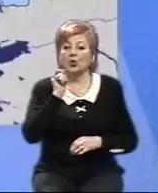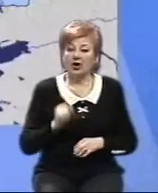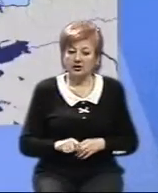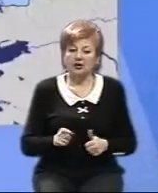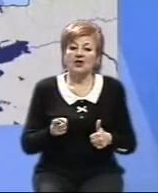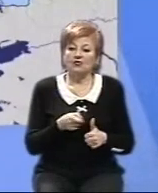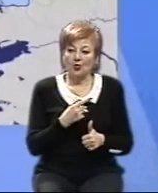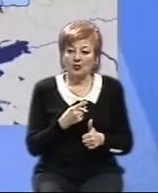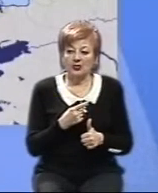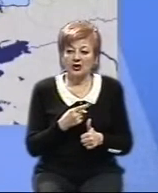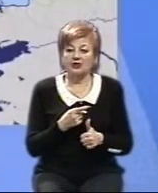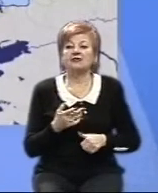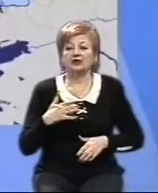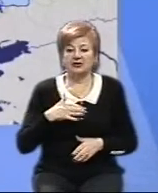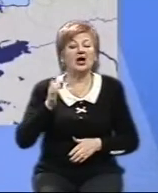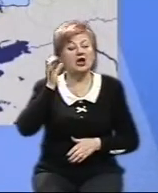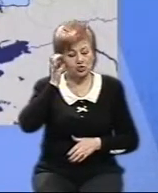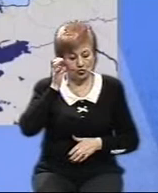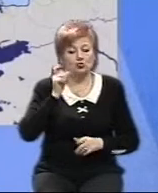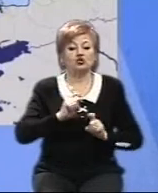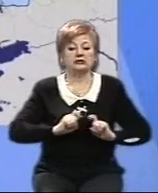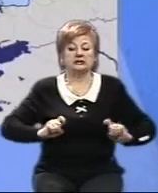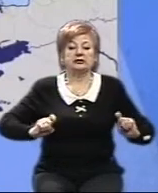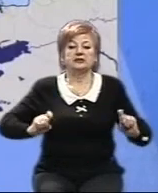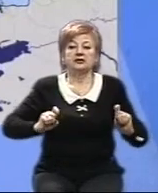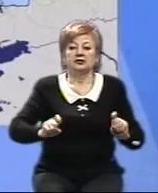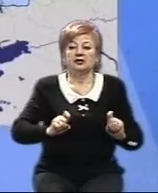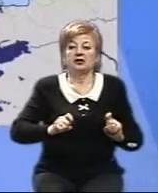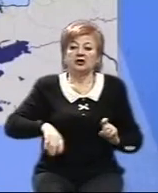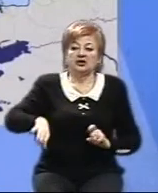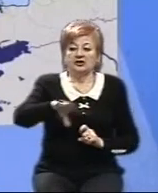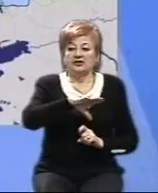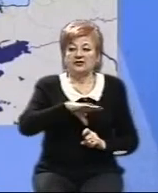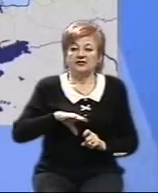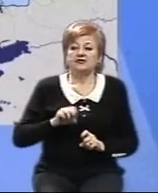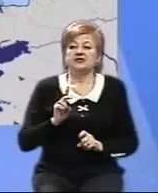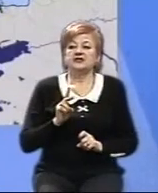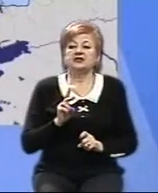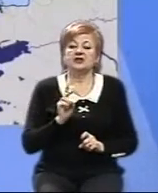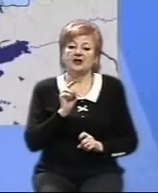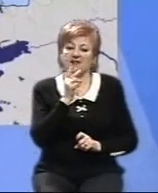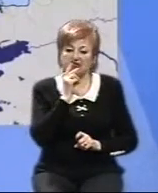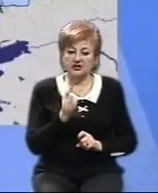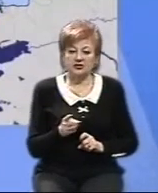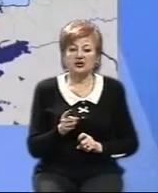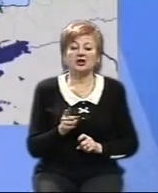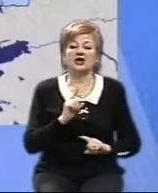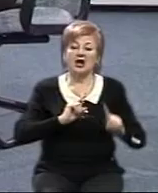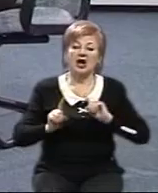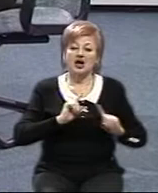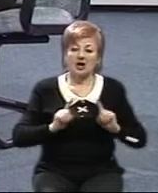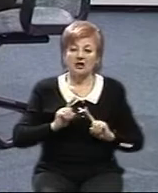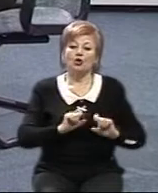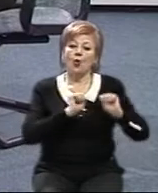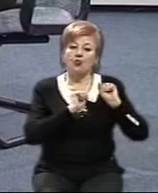По-перше, я слухав засідання в прямому ефірі, ми всі, хто мав бажання, бачили засідання Ради оборони